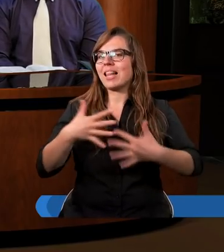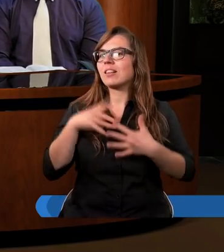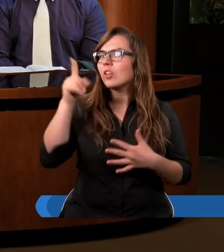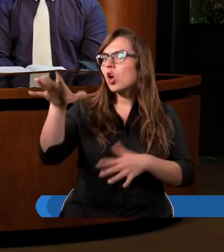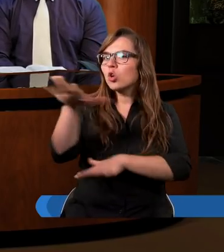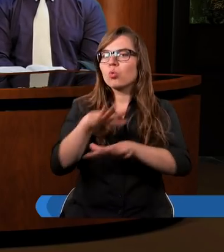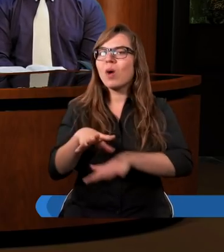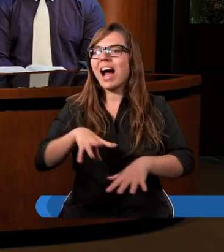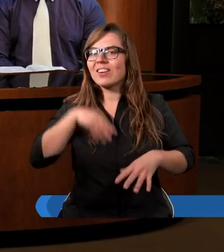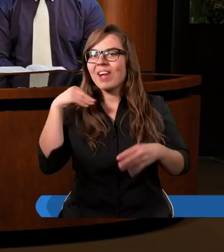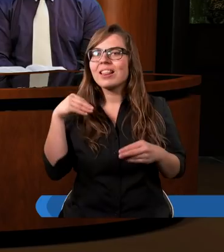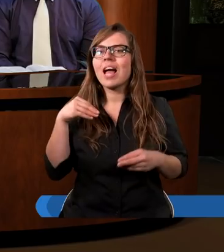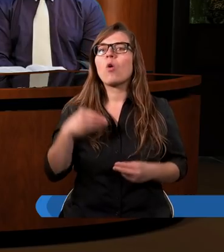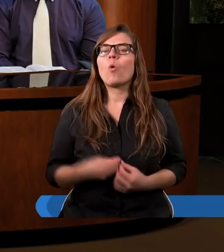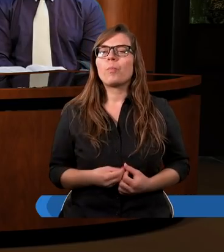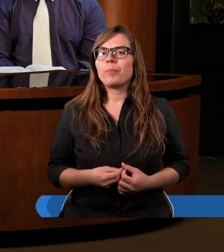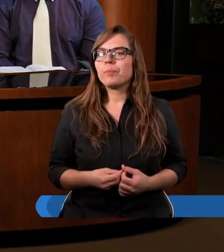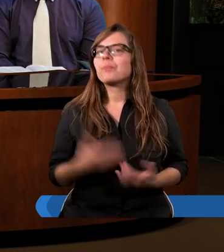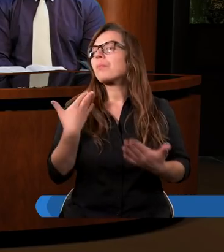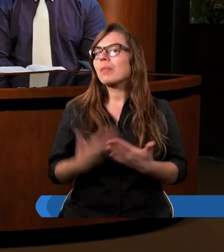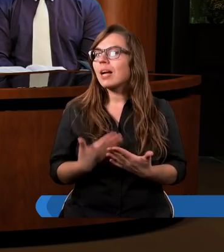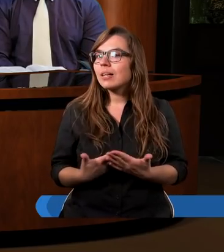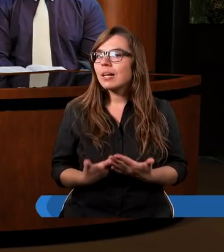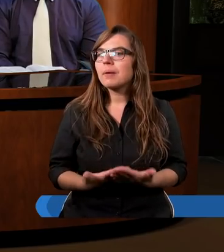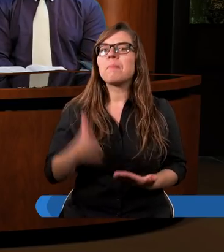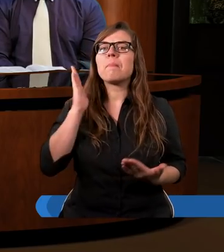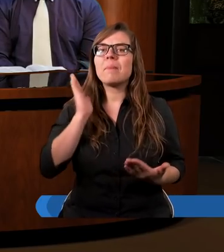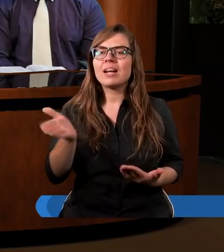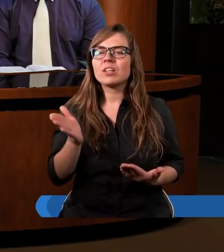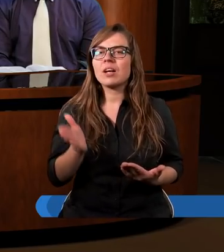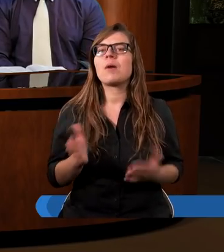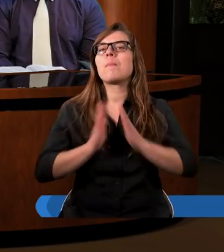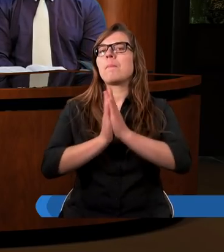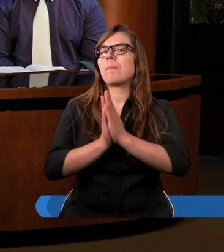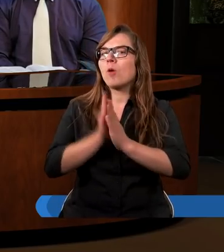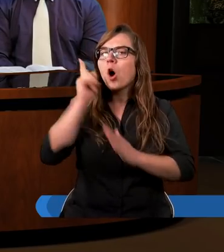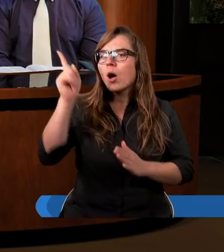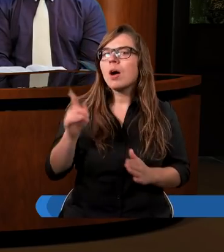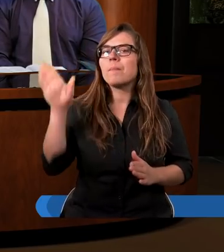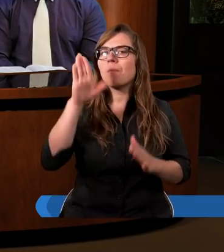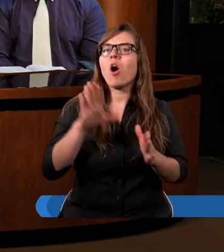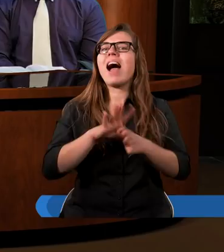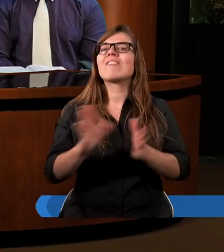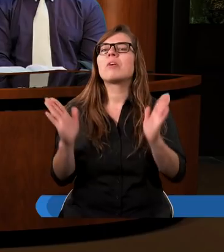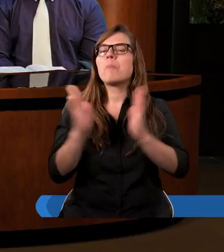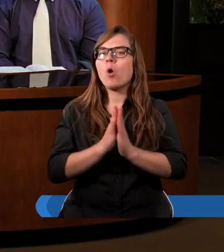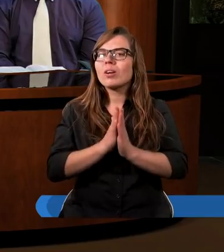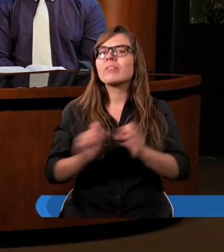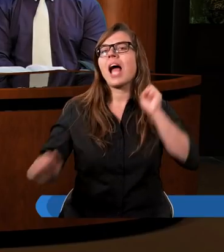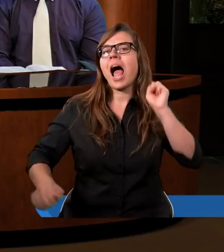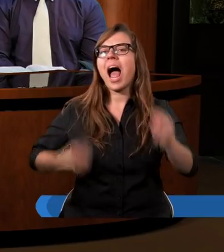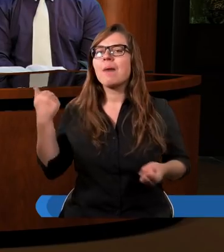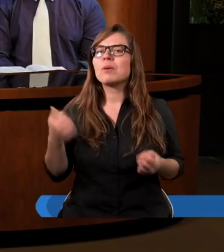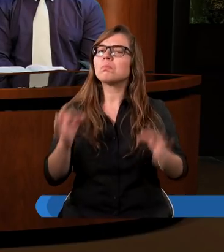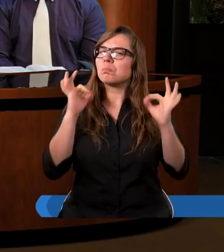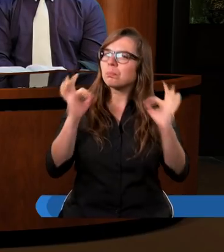Ducha Świętego. Dlatego będziemy Pana prosić w modlitwie, abyśmy